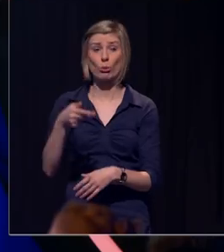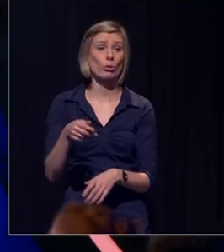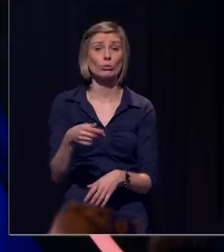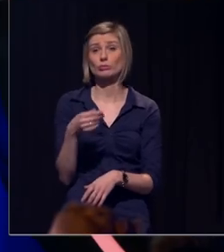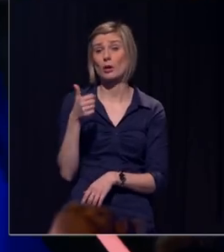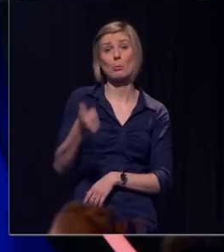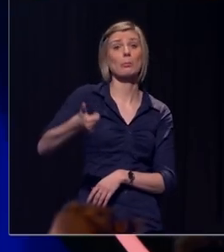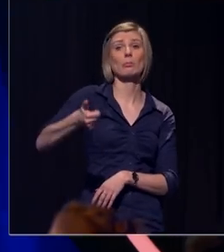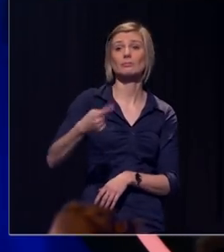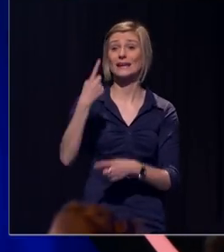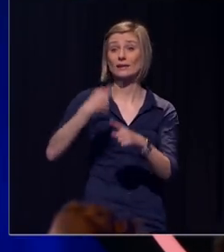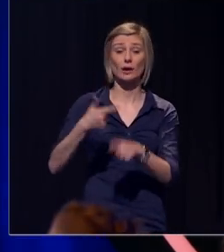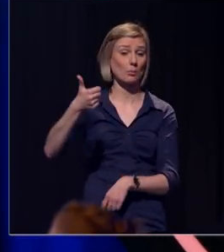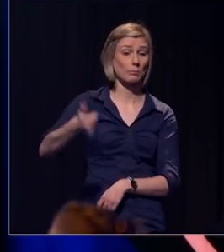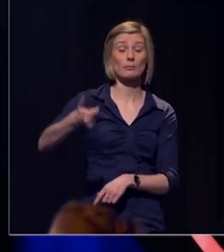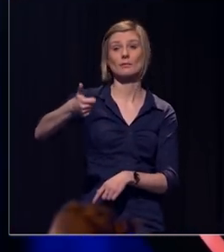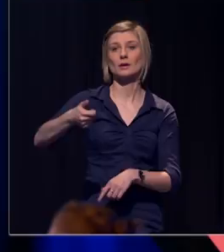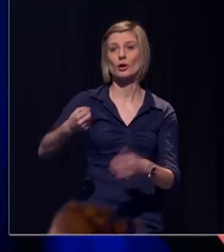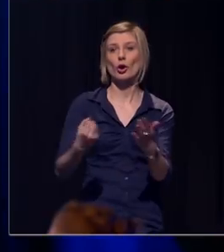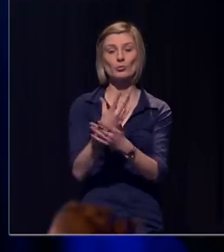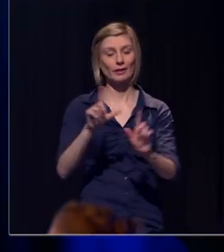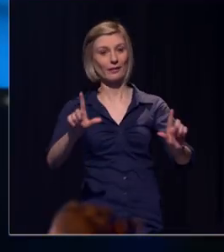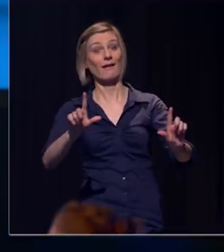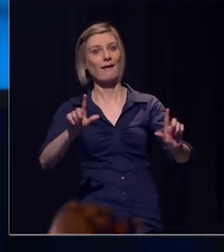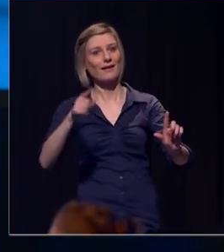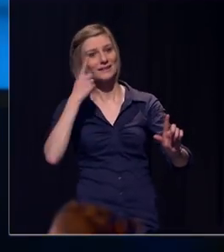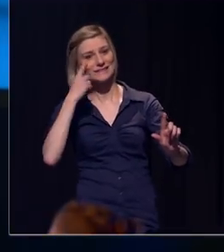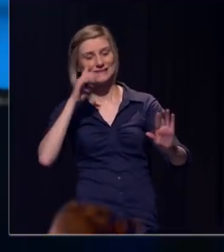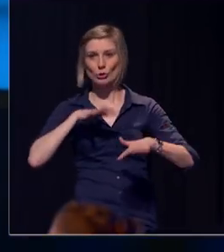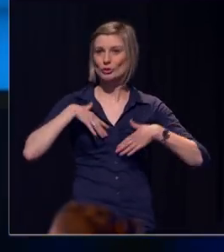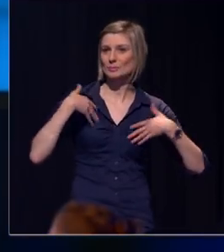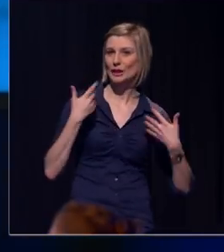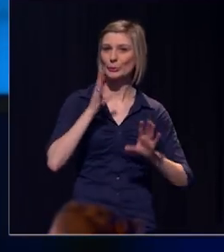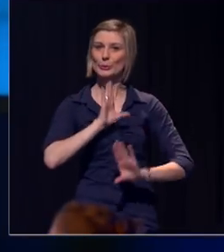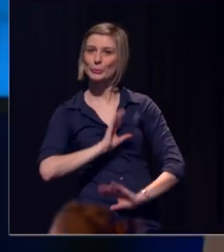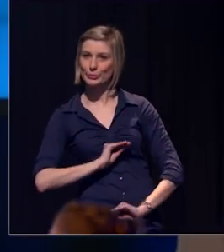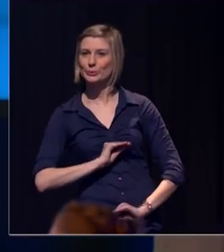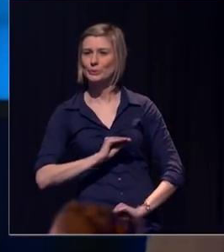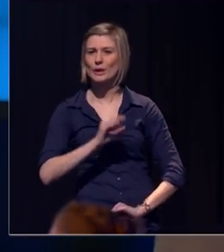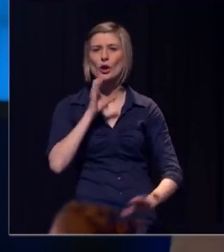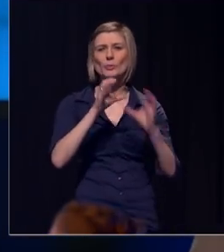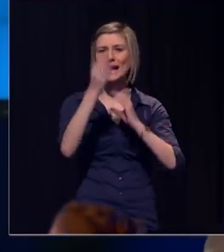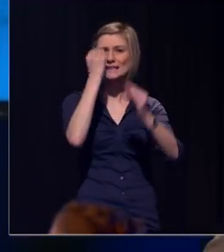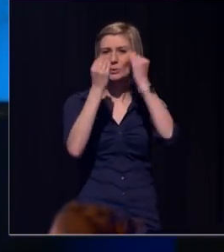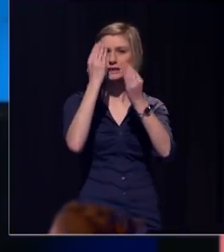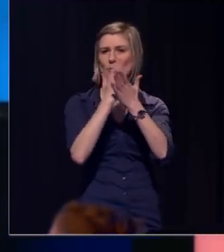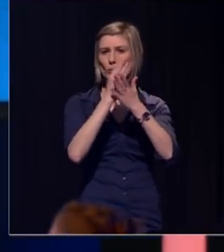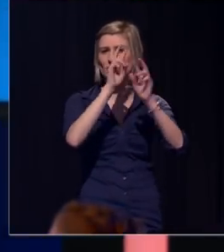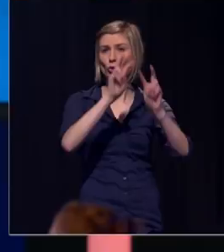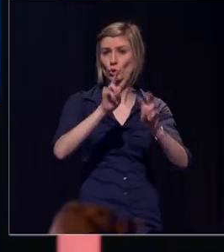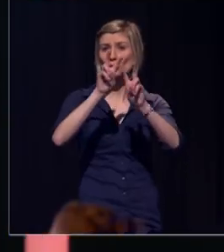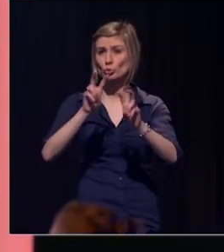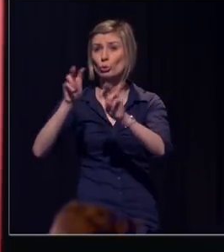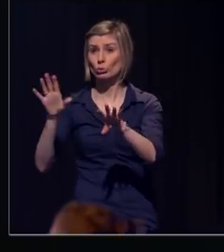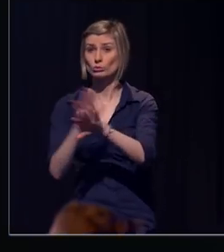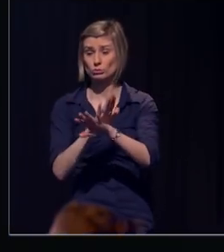en meteen komt die ontspanning, dat entertainment. Onderzoek in de communicatiewetenschap heeft dat herhaaldelijk aangetoond. Wanneer wij ons